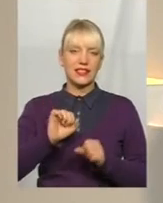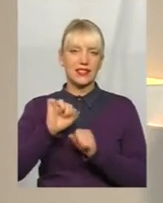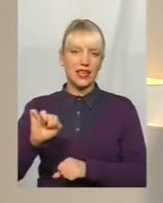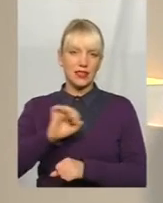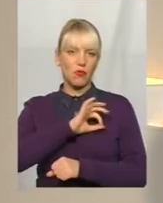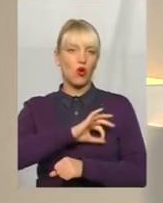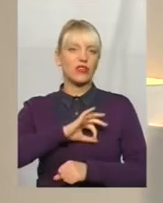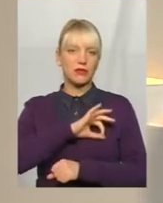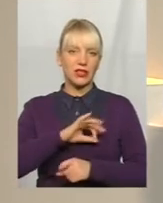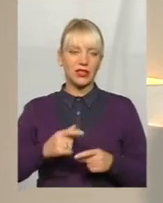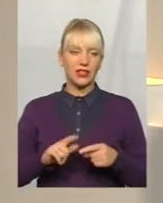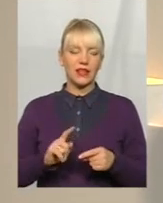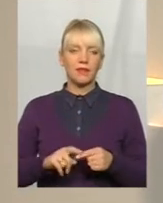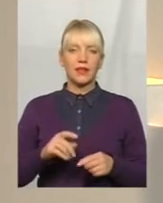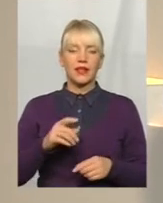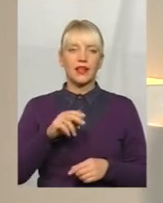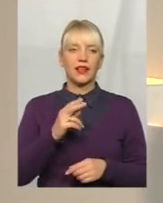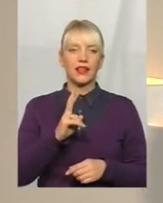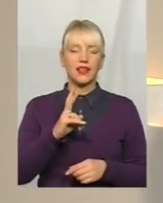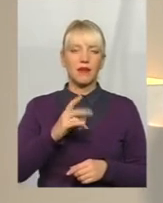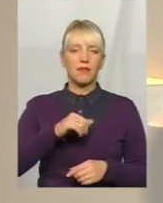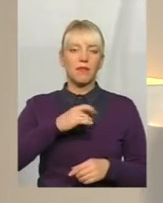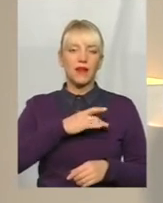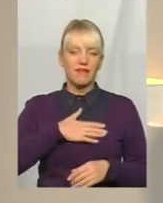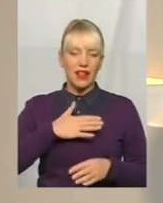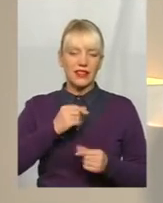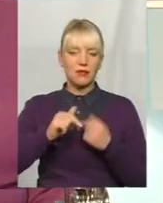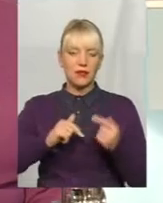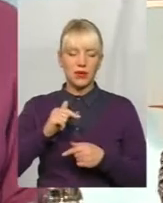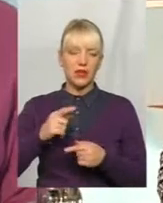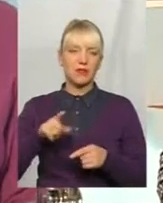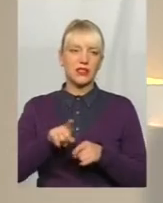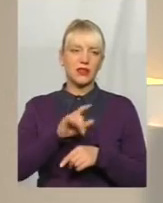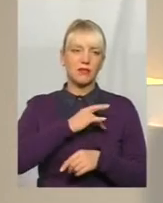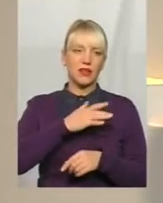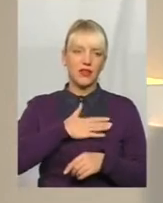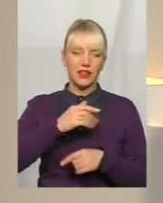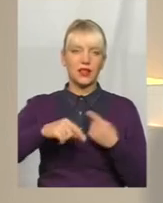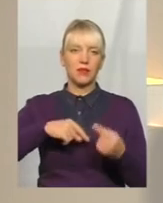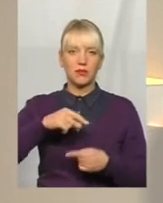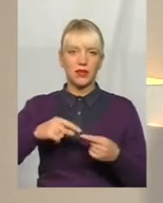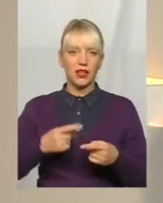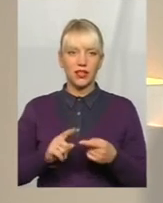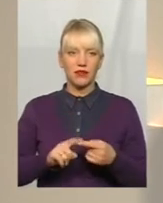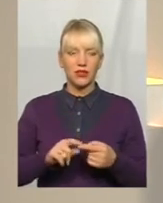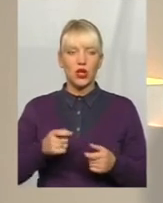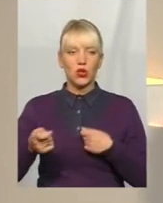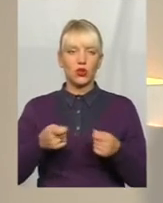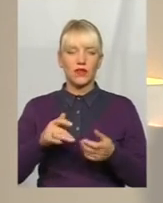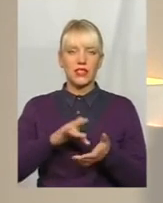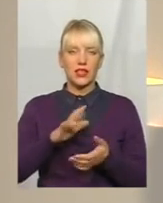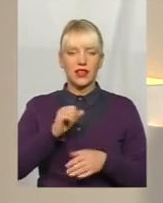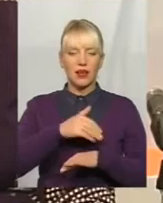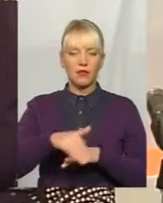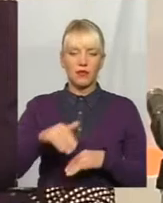Пані Віра Ніцевич, приватний підприємець. Та Олена Антонюк, приватний підприємець і голова профспілки торгівального центру на Проскурівській